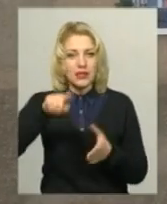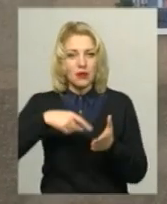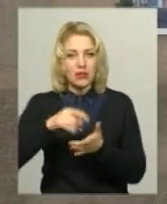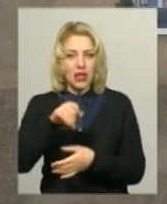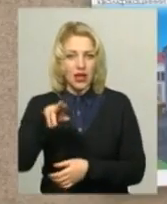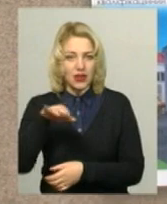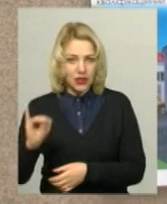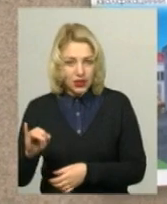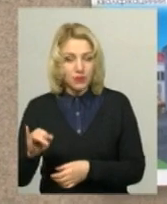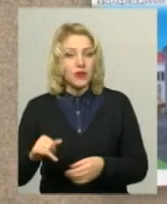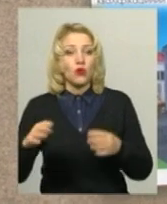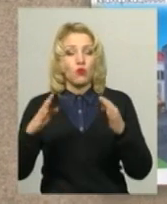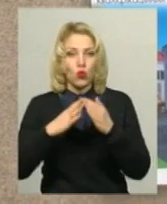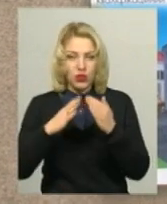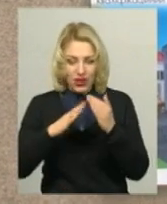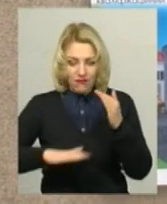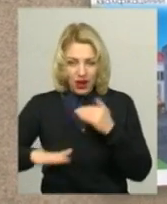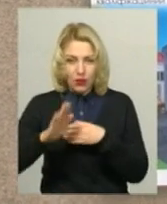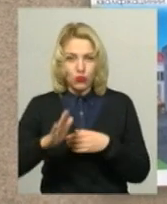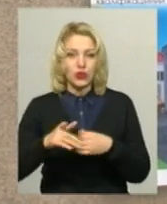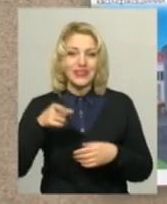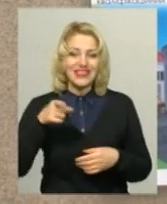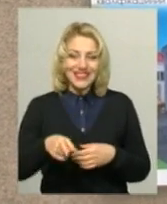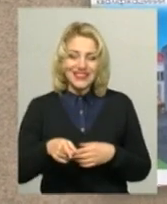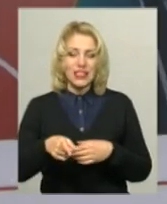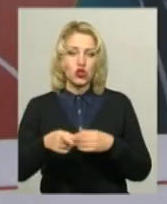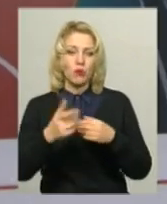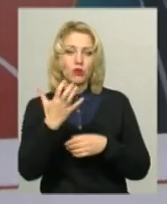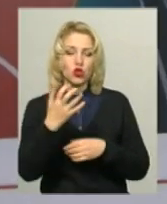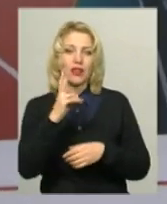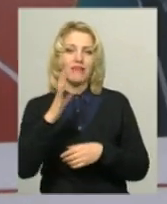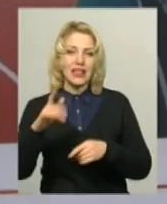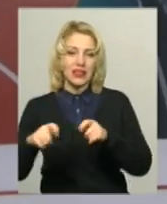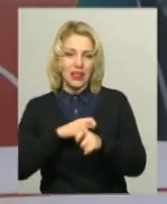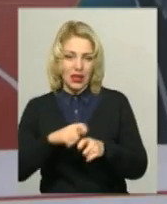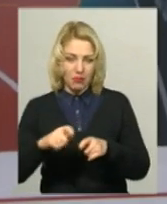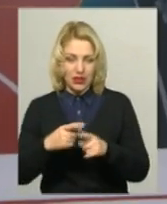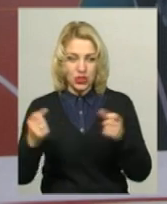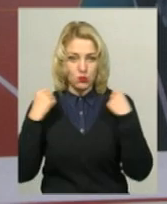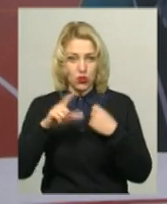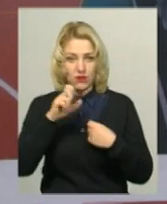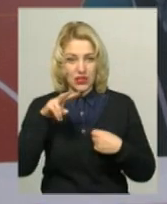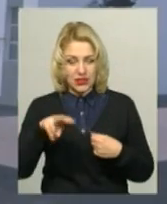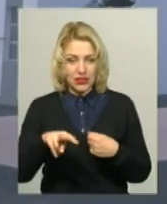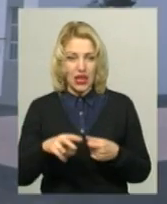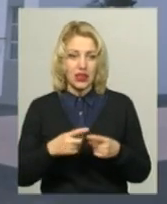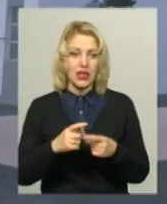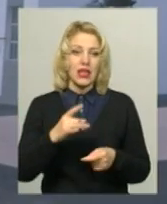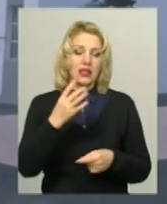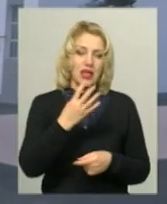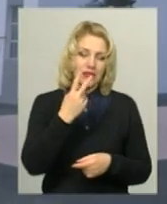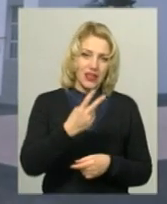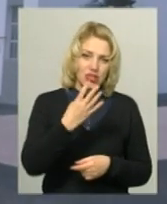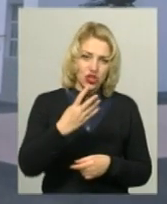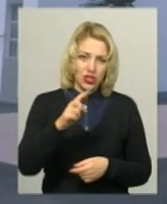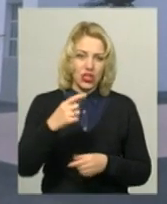Тетяна Поліщук, будівля займатиме площу у 1300 квадратних метрів. Спортивну залу розміром 27,6 на 24,6 квадратних